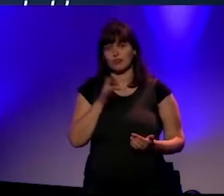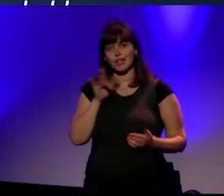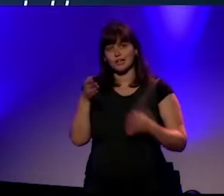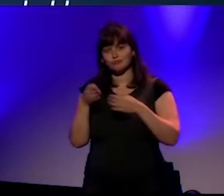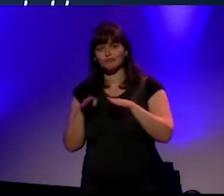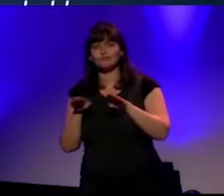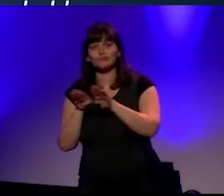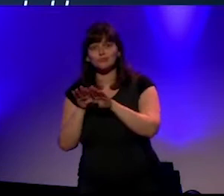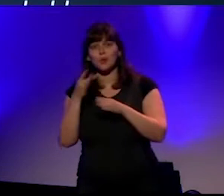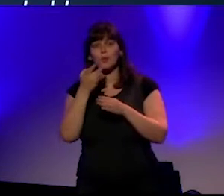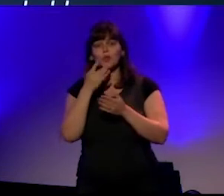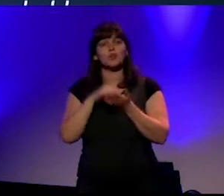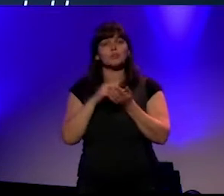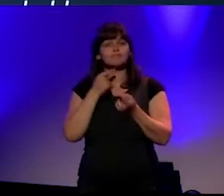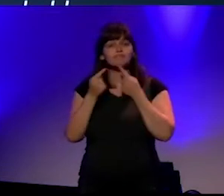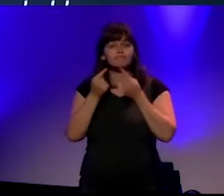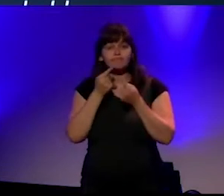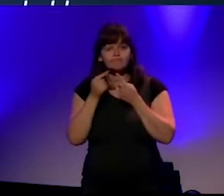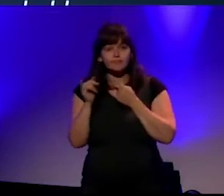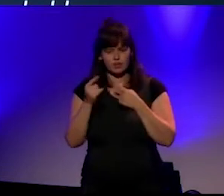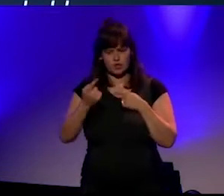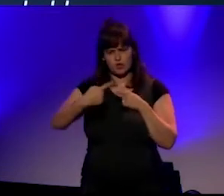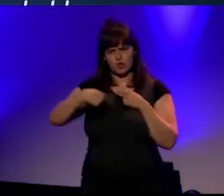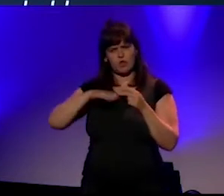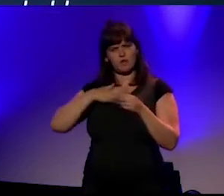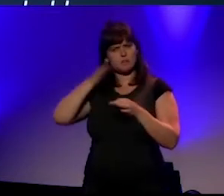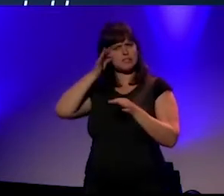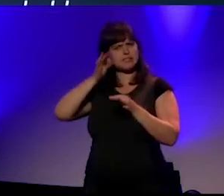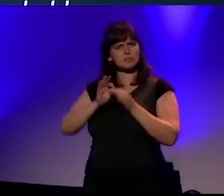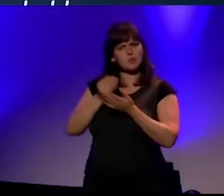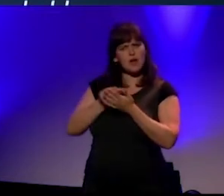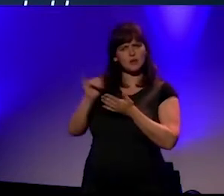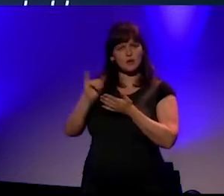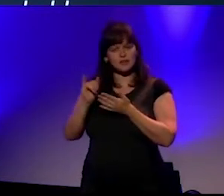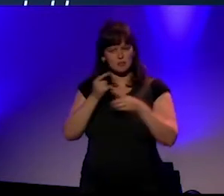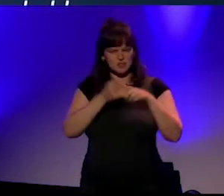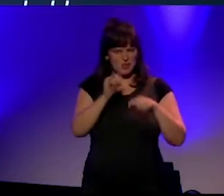waar wij voor staan en waar we niet voor staan.